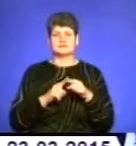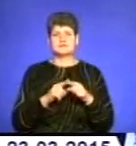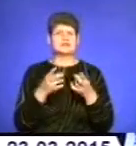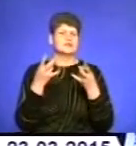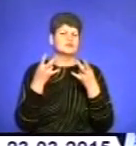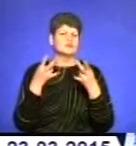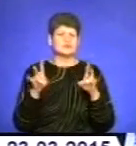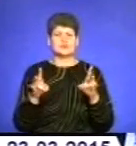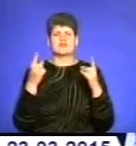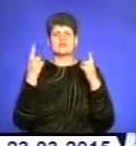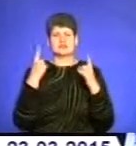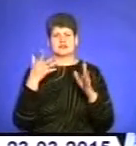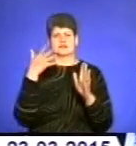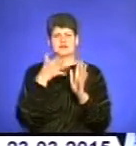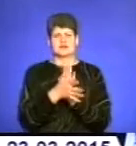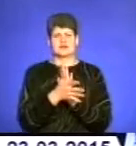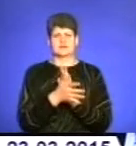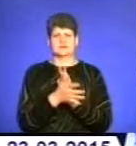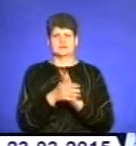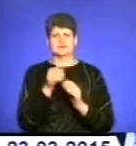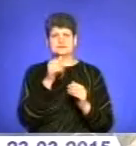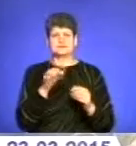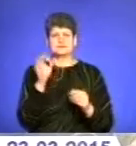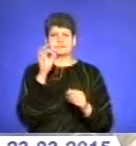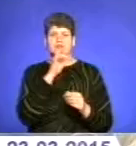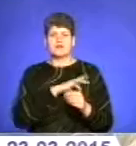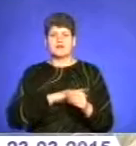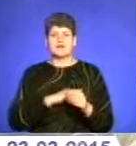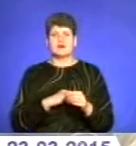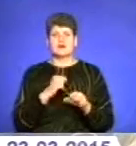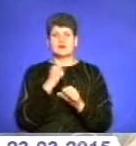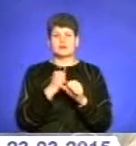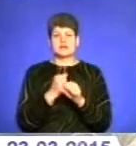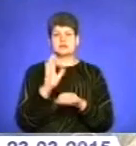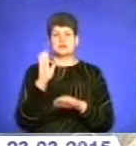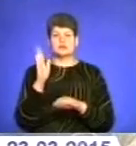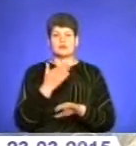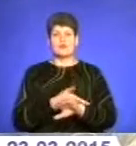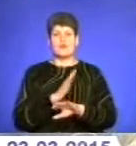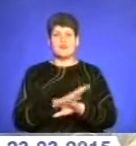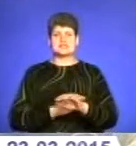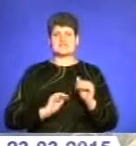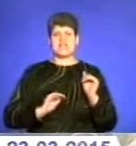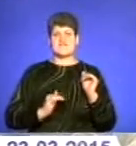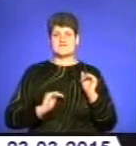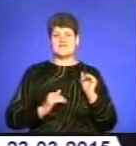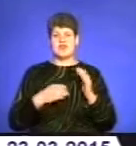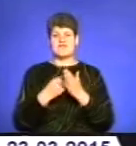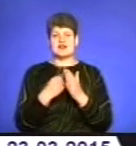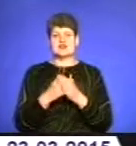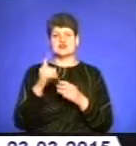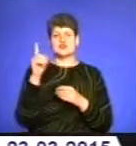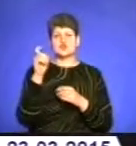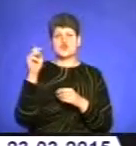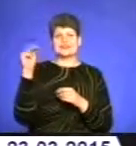потребуватимуть великих затрат в експлуатації. Виготовлятиме часомір польська фірма. Вартість робіт – понад 100 тисяч